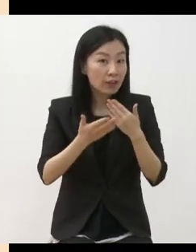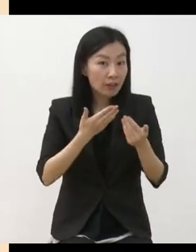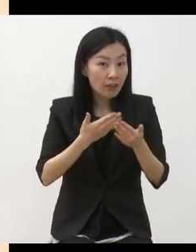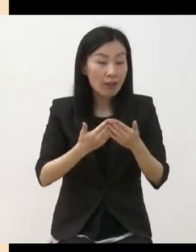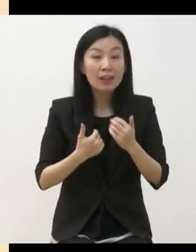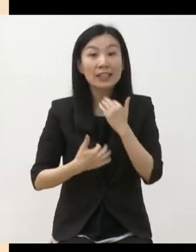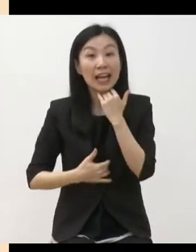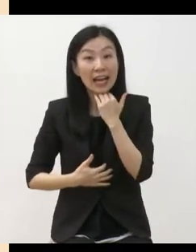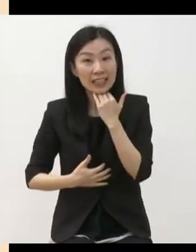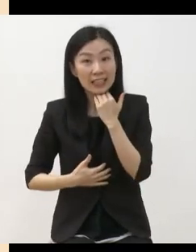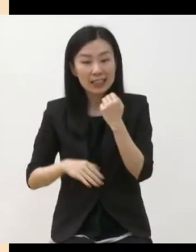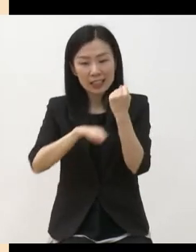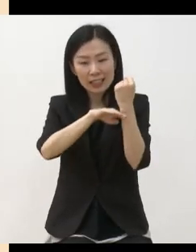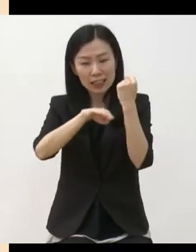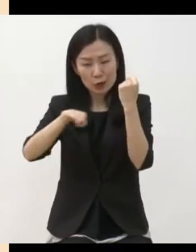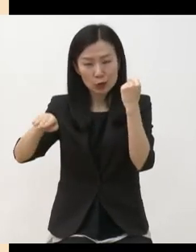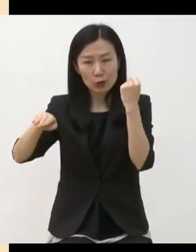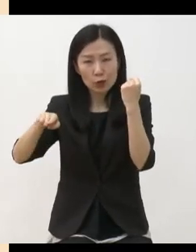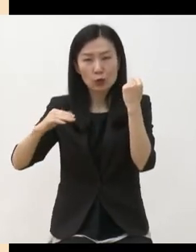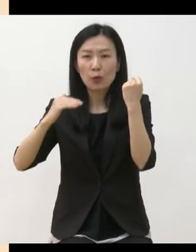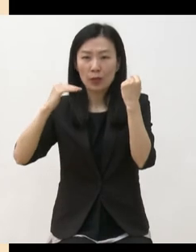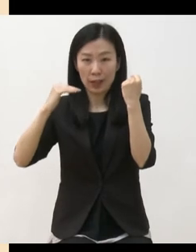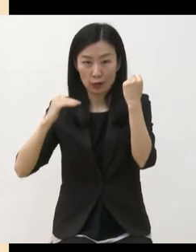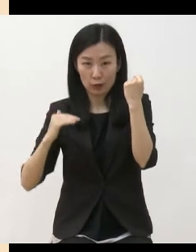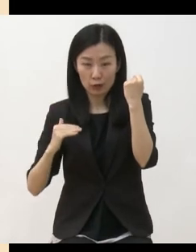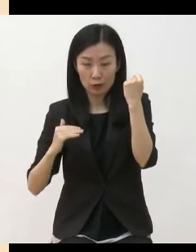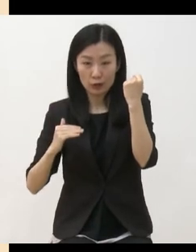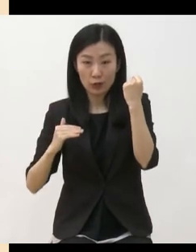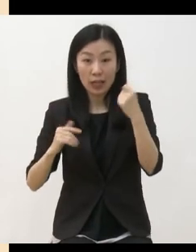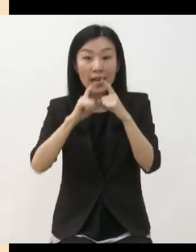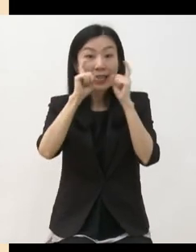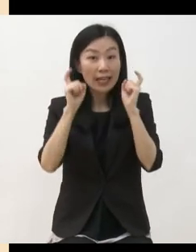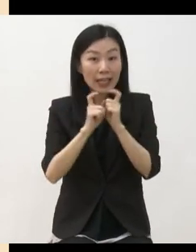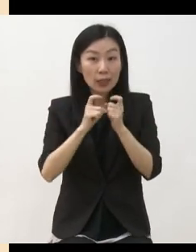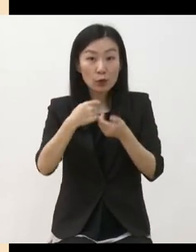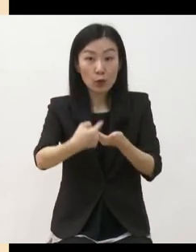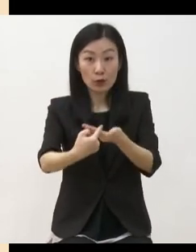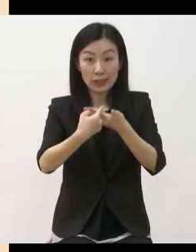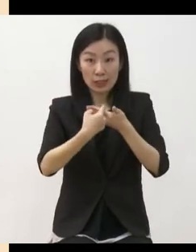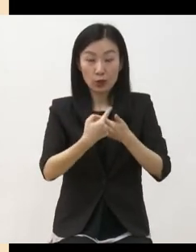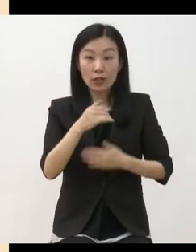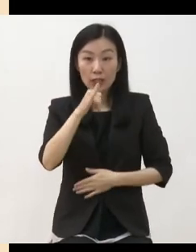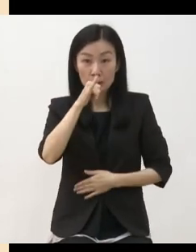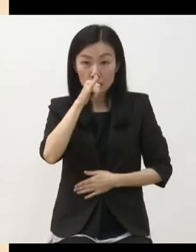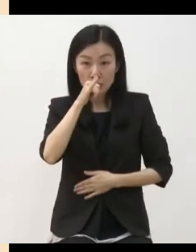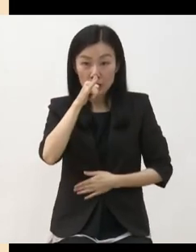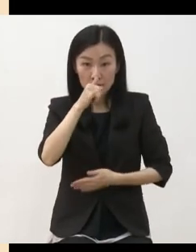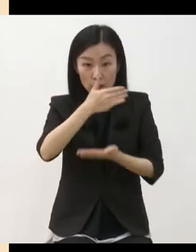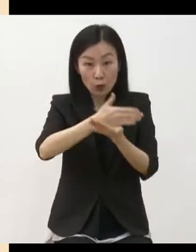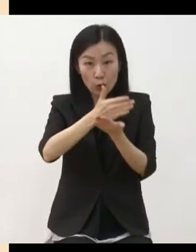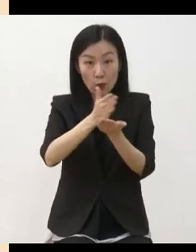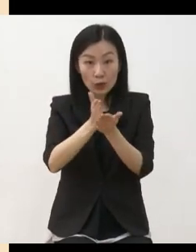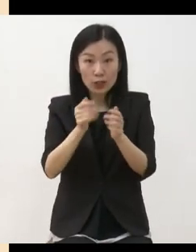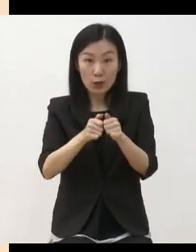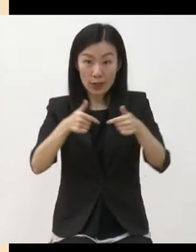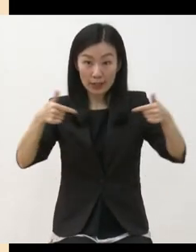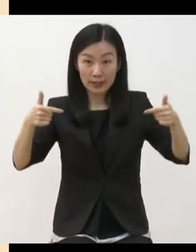기준을 폐지하거나 완화하고 개인들도 지원할 수 있는 영역들을 확대했습니다